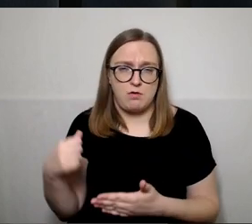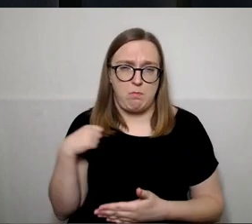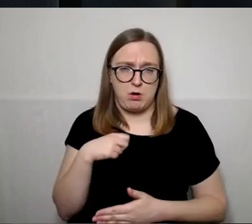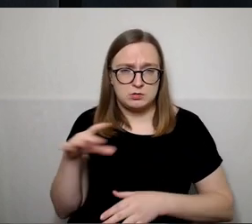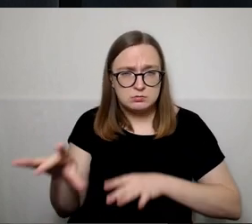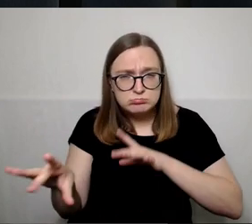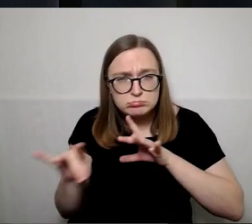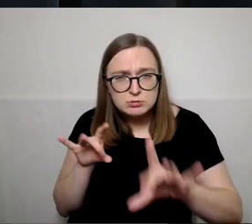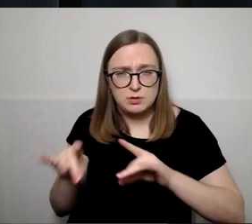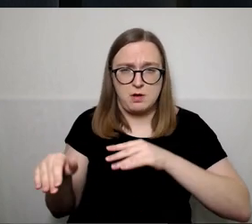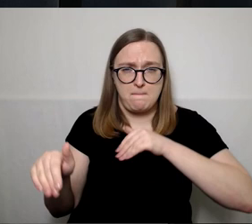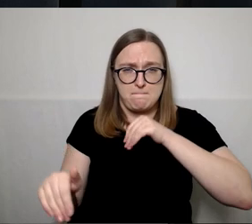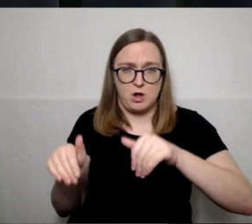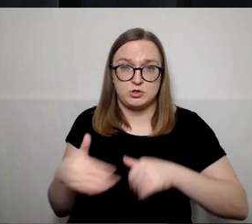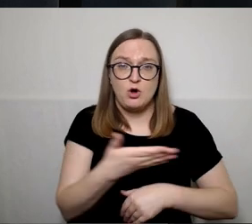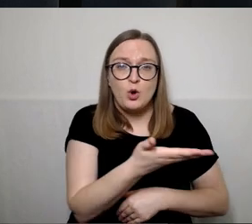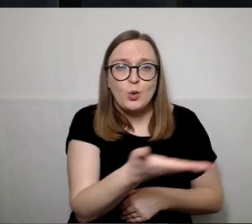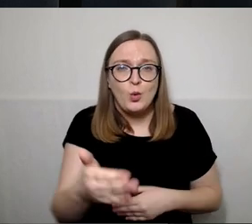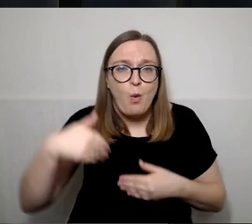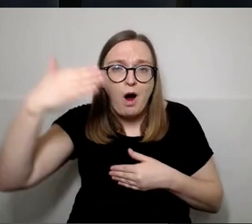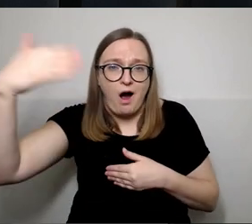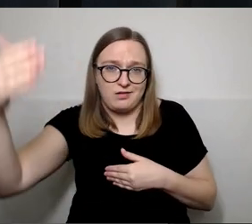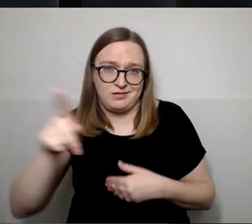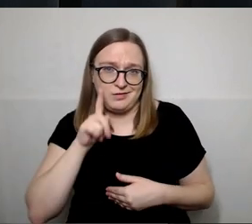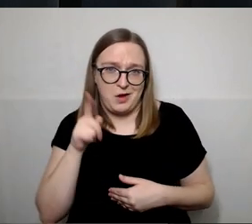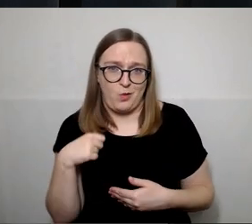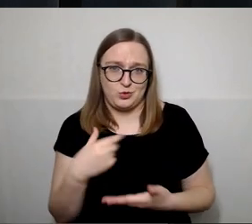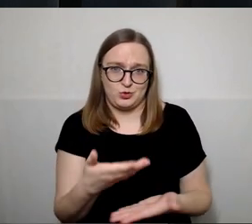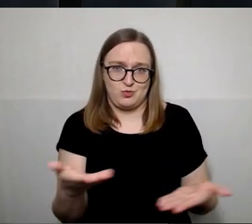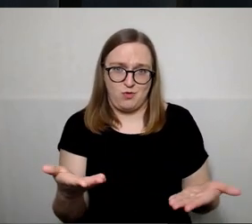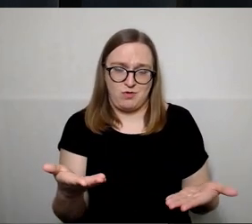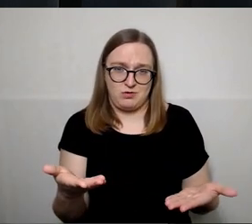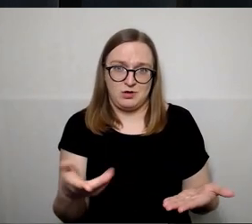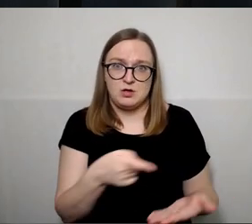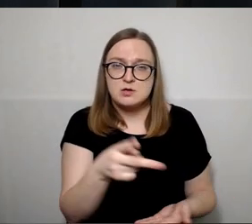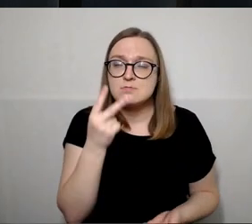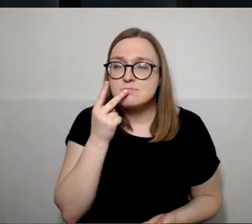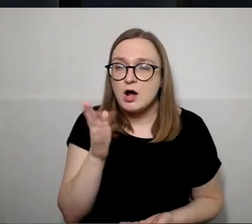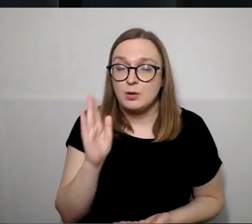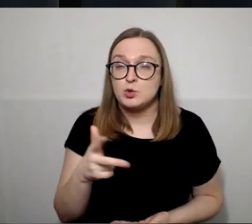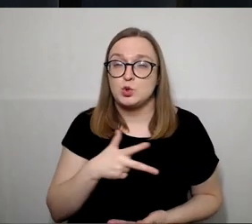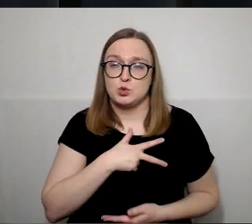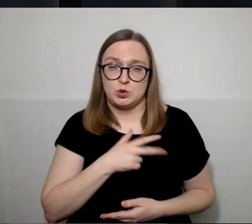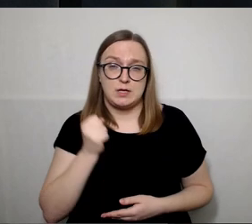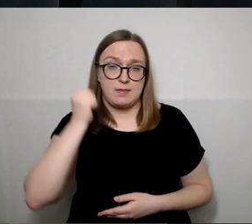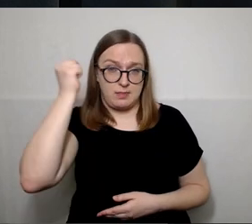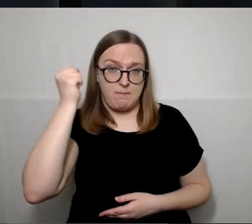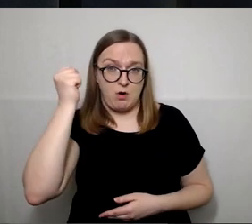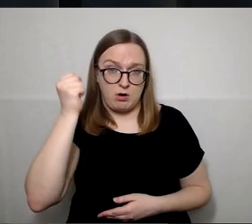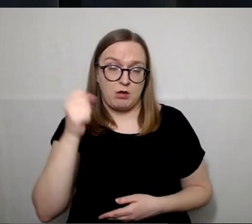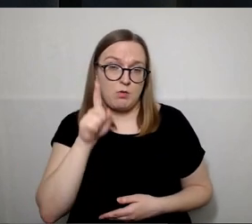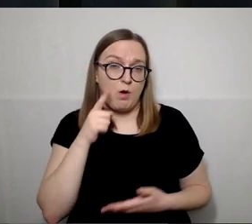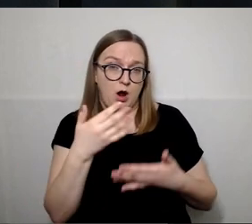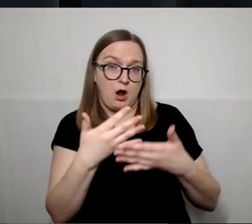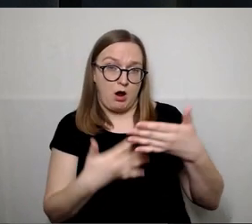ateitis jaunoja karta. Jūs atkreipsėt dėmesį, kad tarp socialdemokratų kandidatų